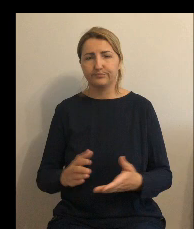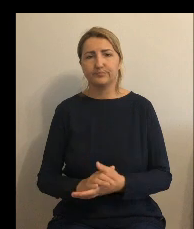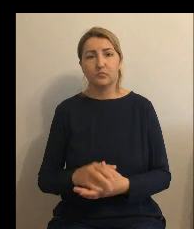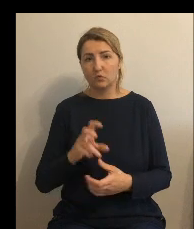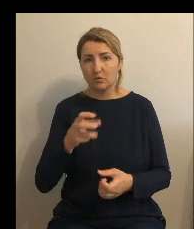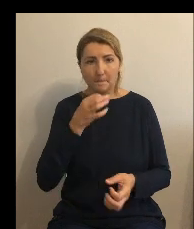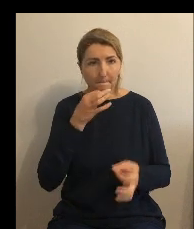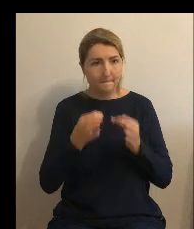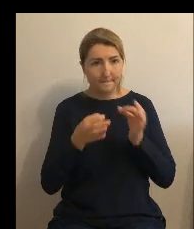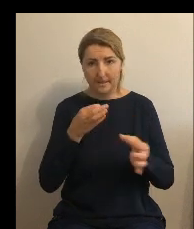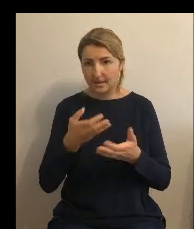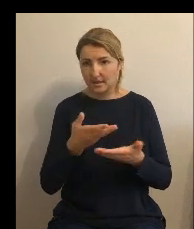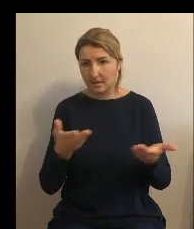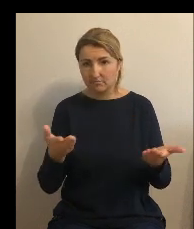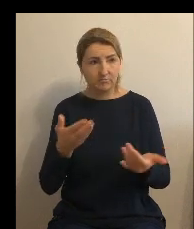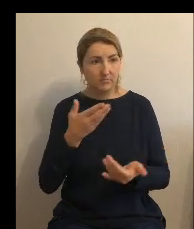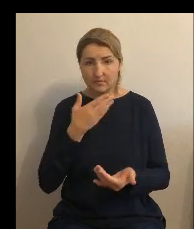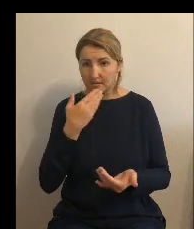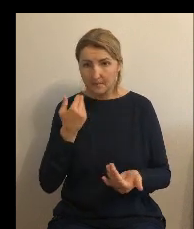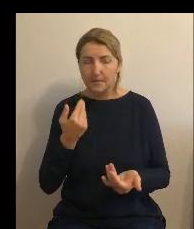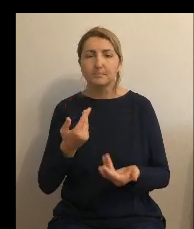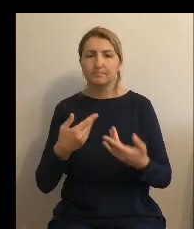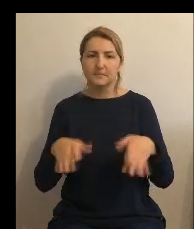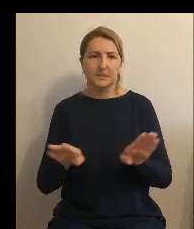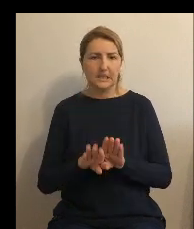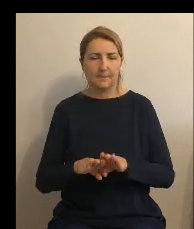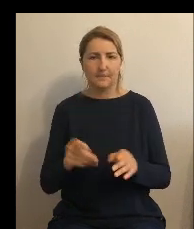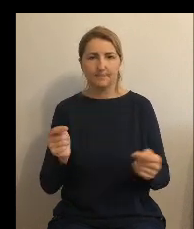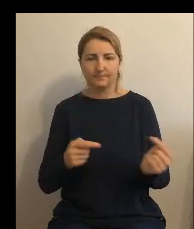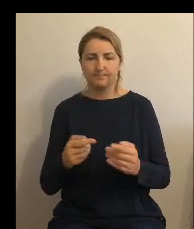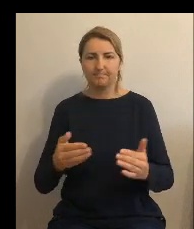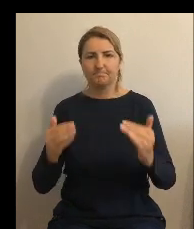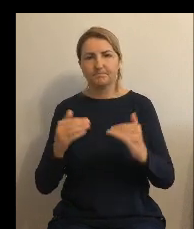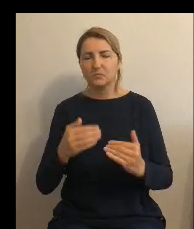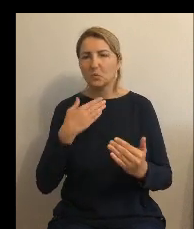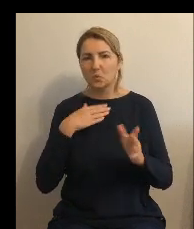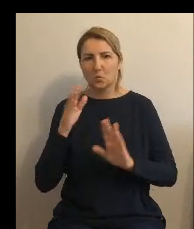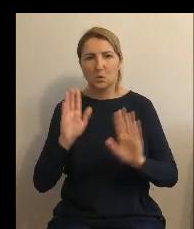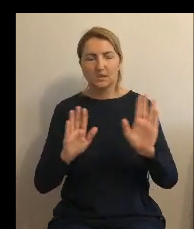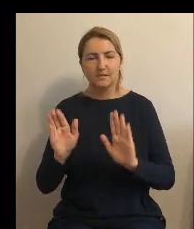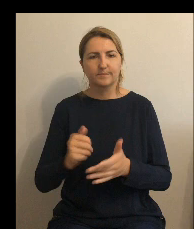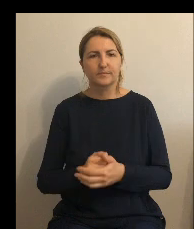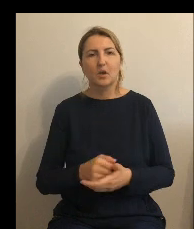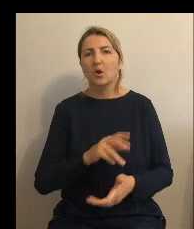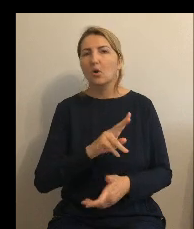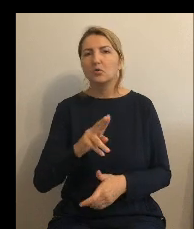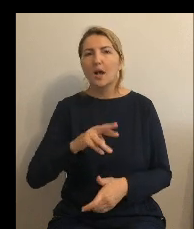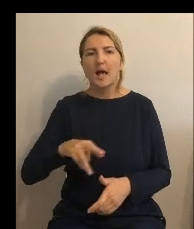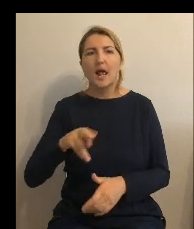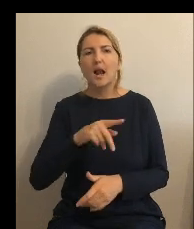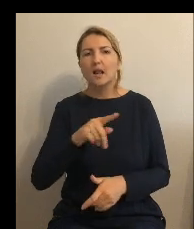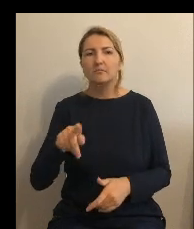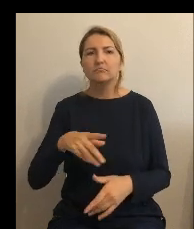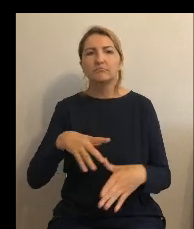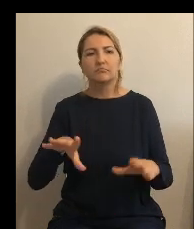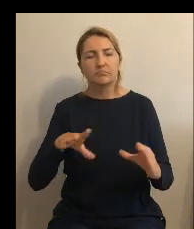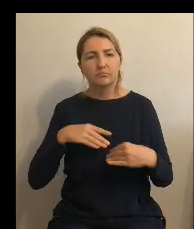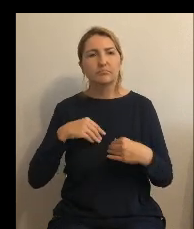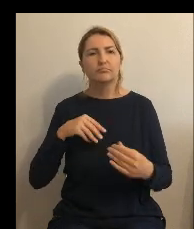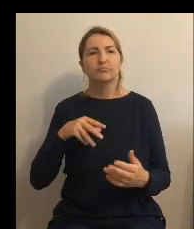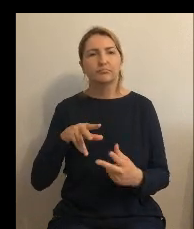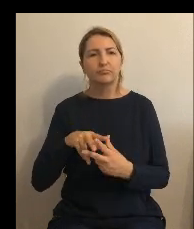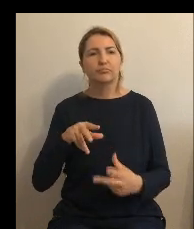zamykam dyskusję przystępujemy do głosowania kto z państwa radnych jest za przyjęciem projektu uchwały w zaproponowanym kształcie kto jest